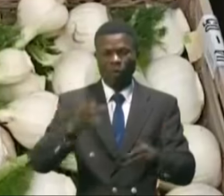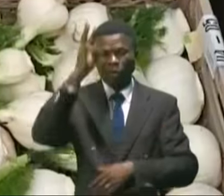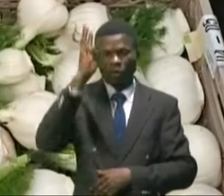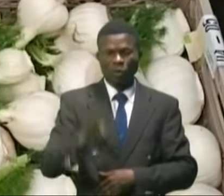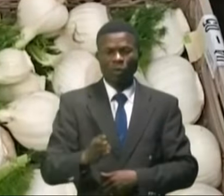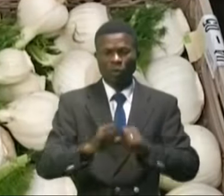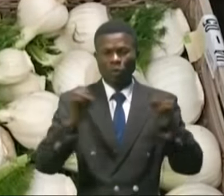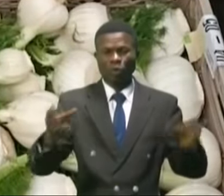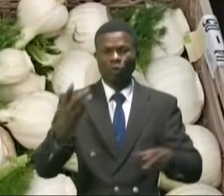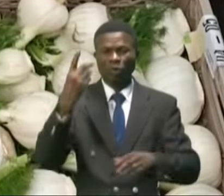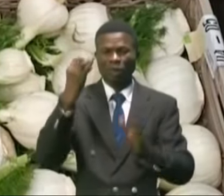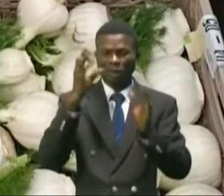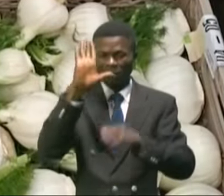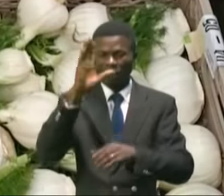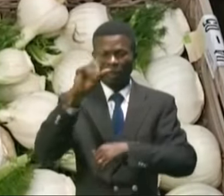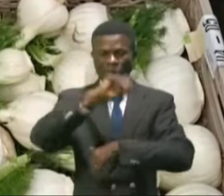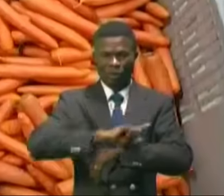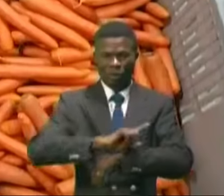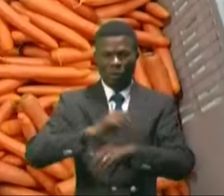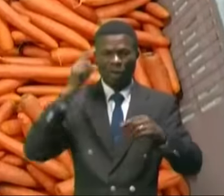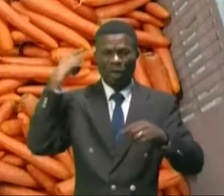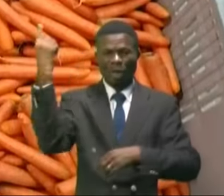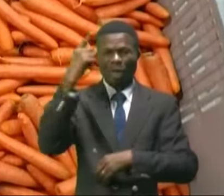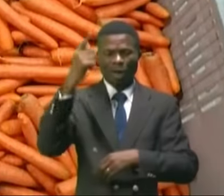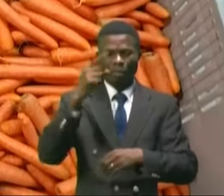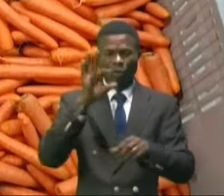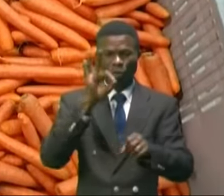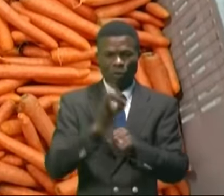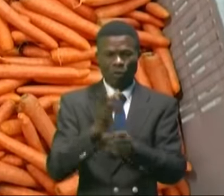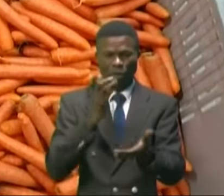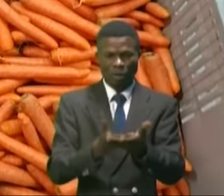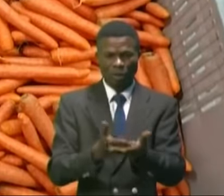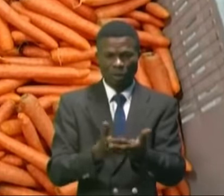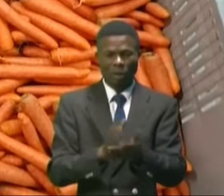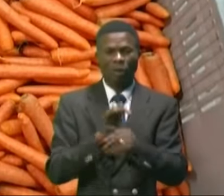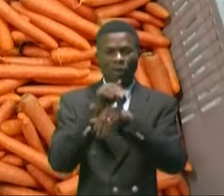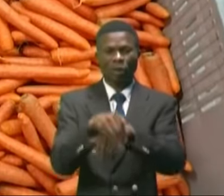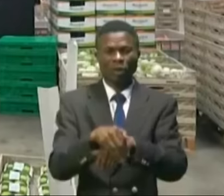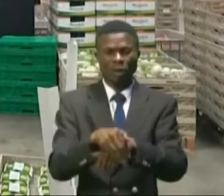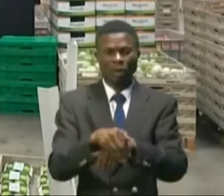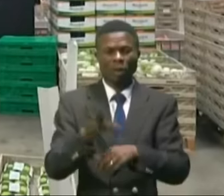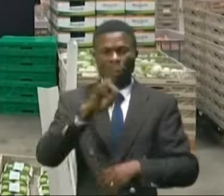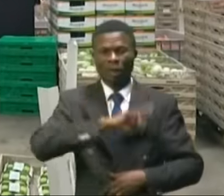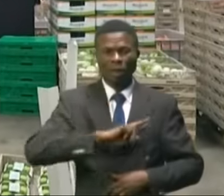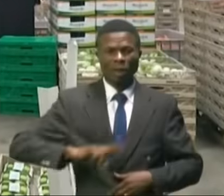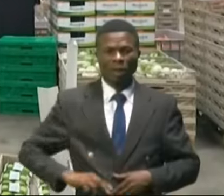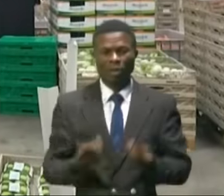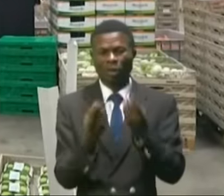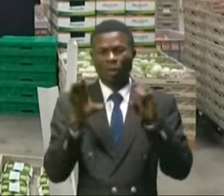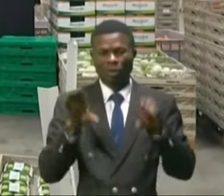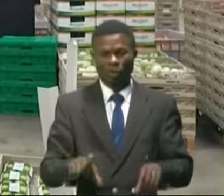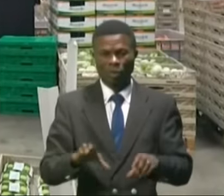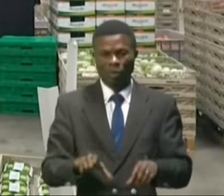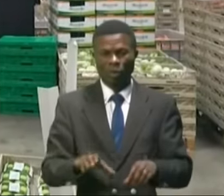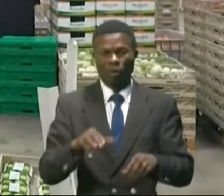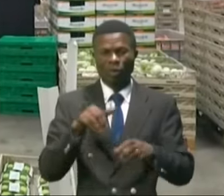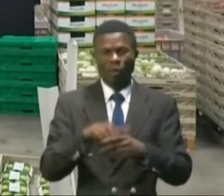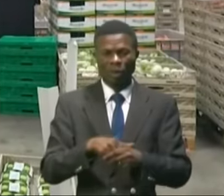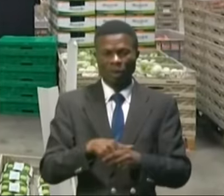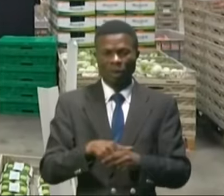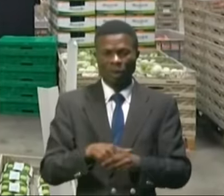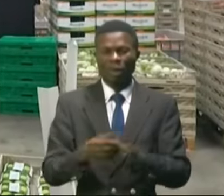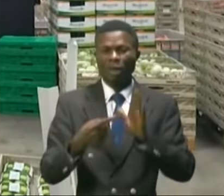jours en contact avec le monde des fruits et légumes. Ainsi, la participation de la République démocratique du Congo, Damakfoot,